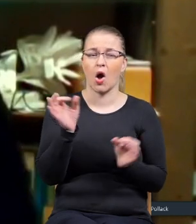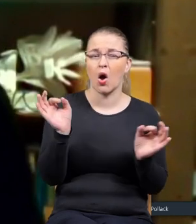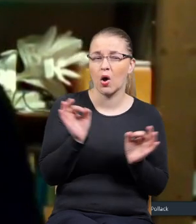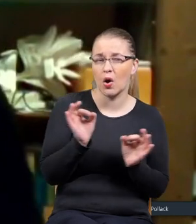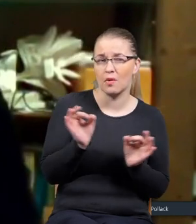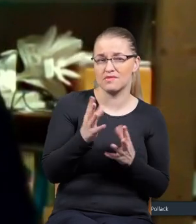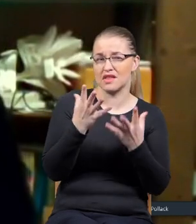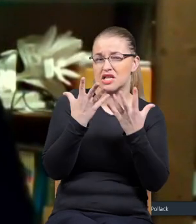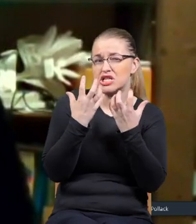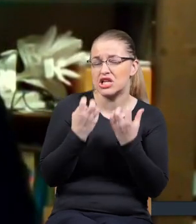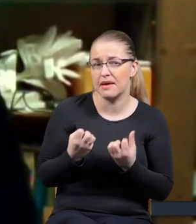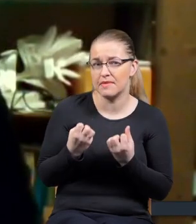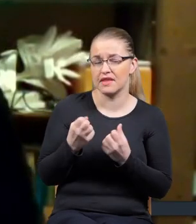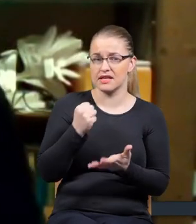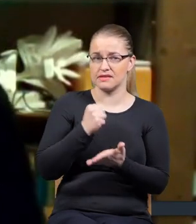raczej jakieś ciemne,